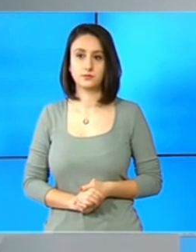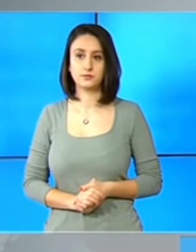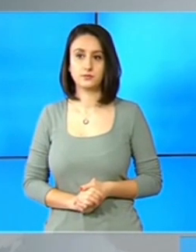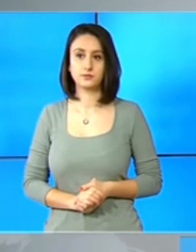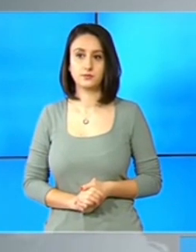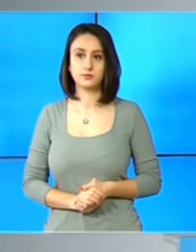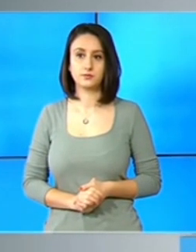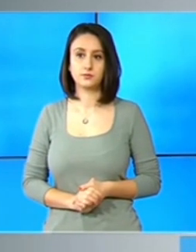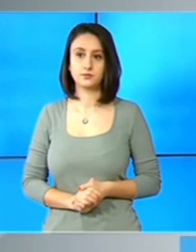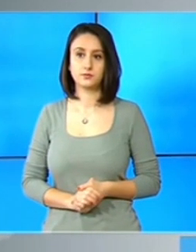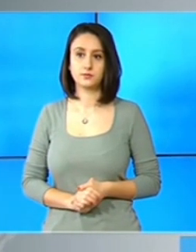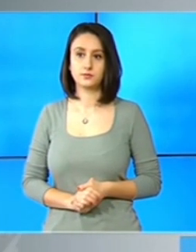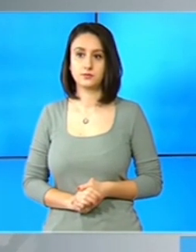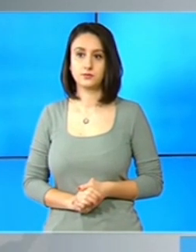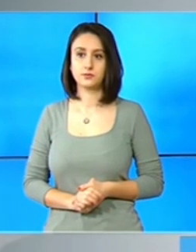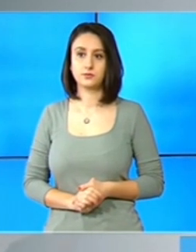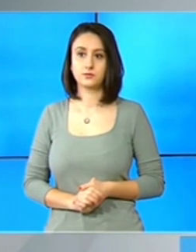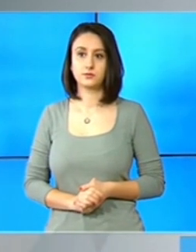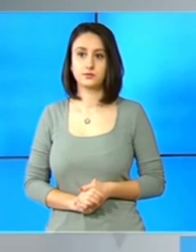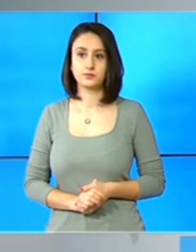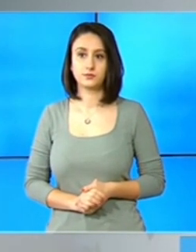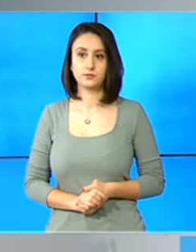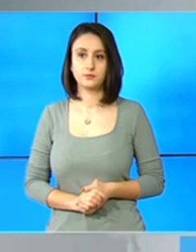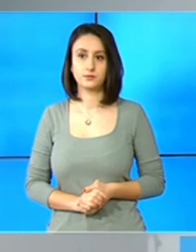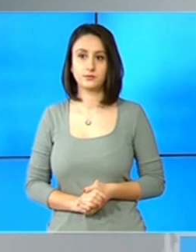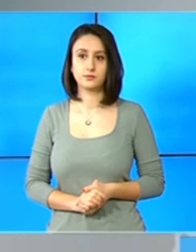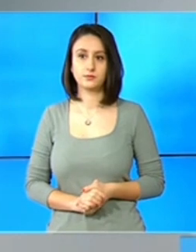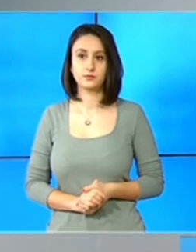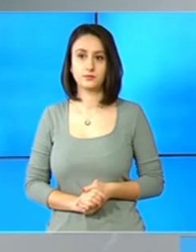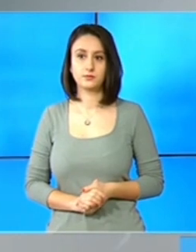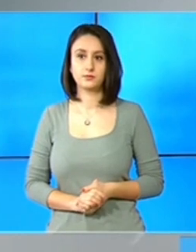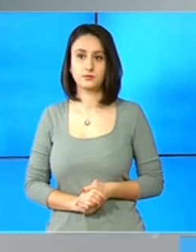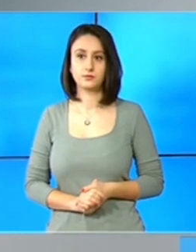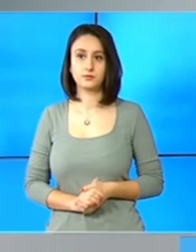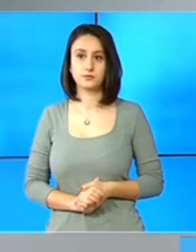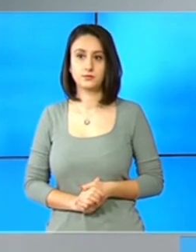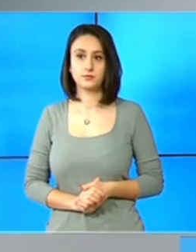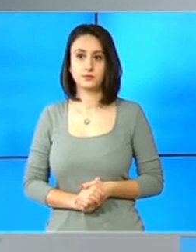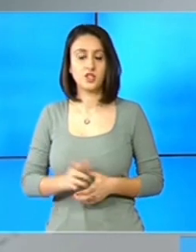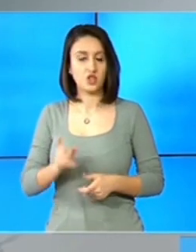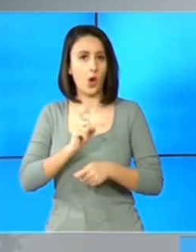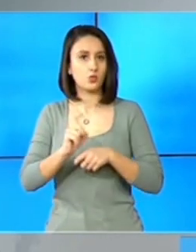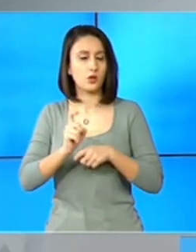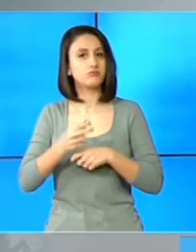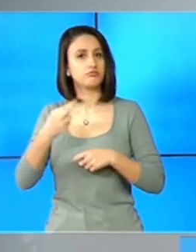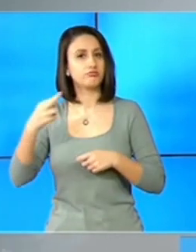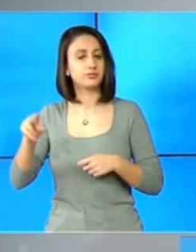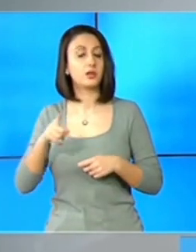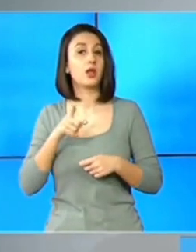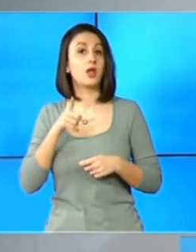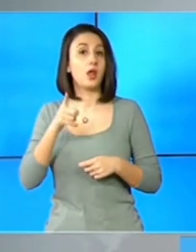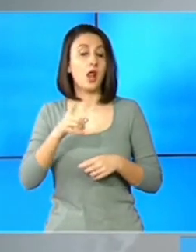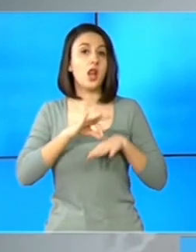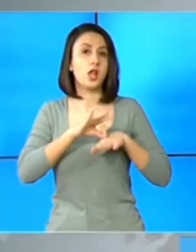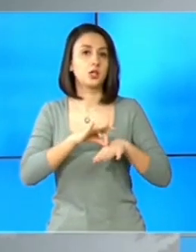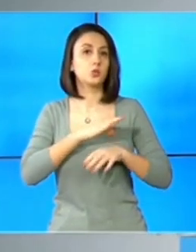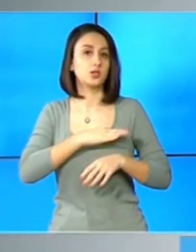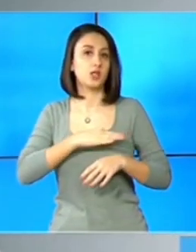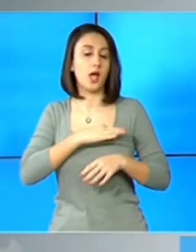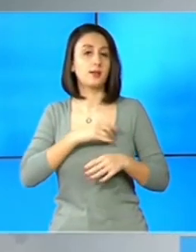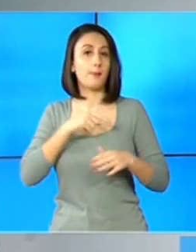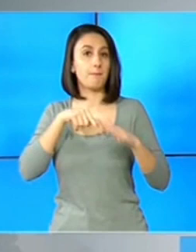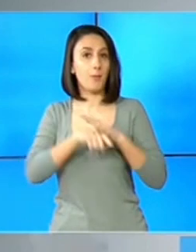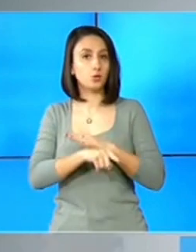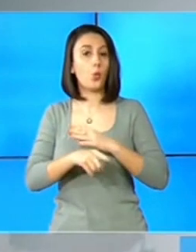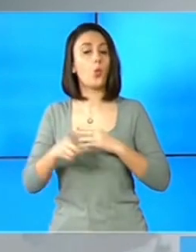în plină pandemie cu sine însuși, scrie ministrul pe Facebook. Și acuzațiile curg. Ion Rădoi, liderul sindicatului